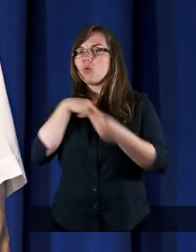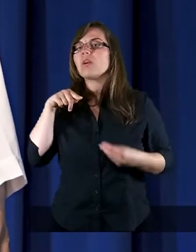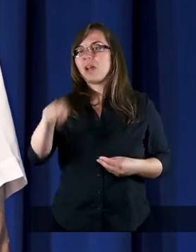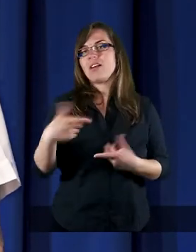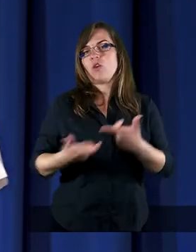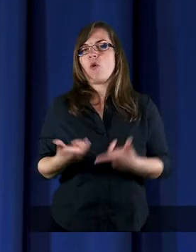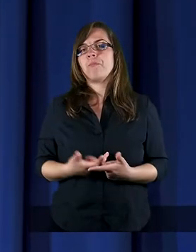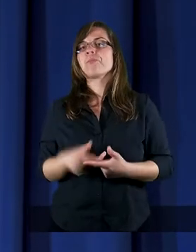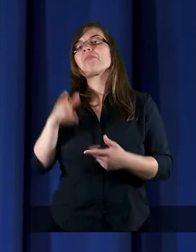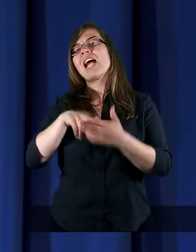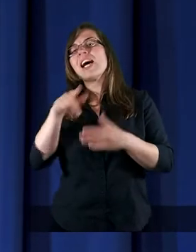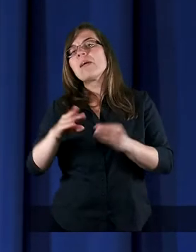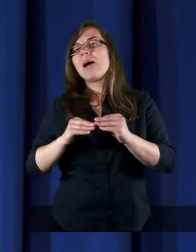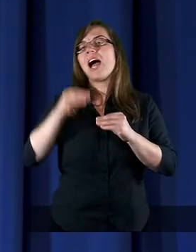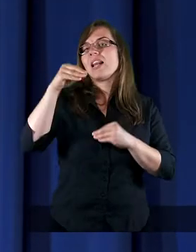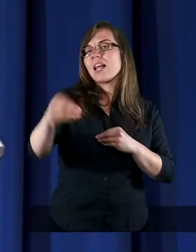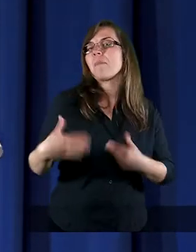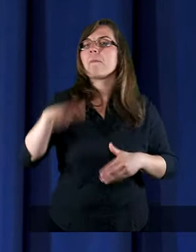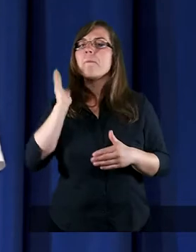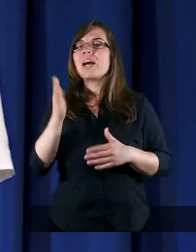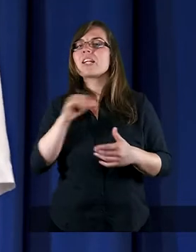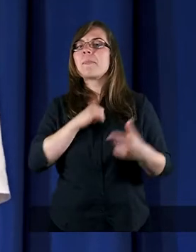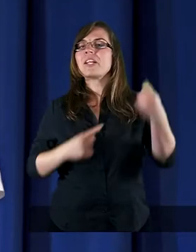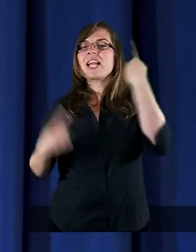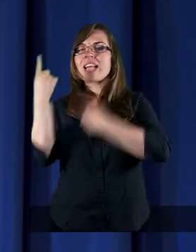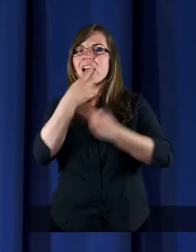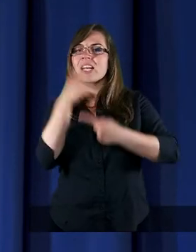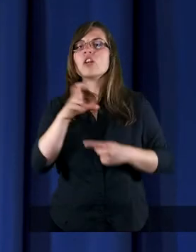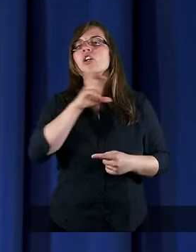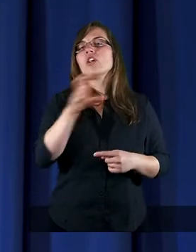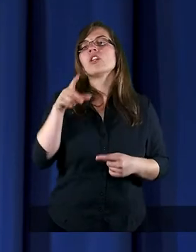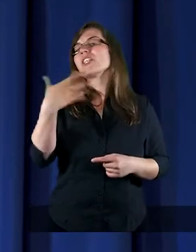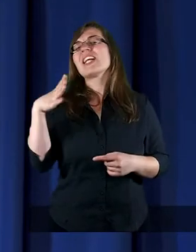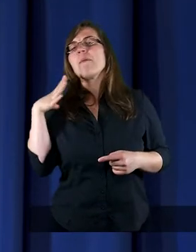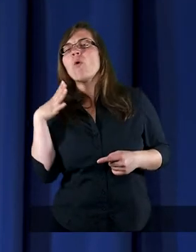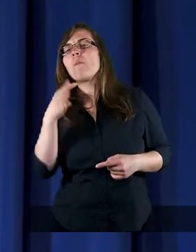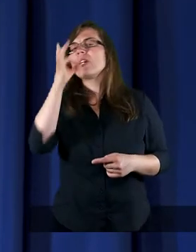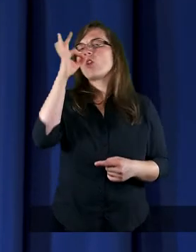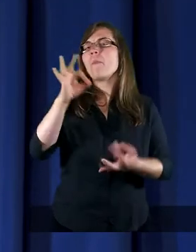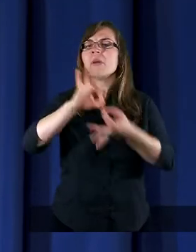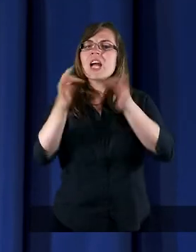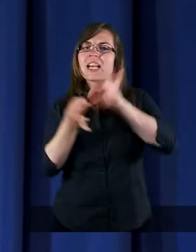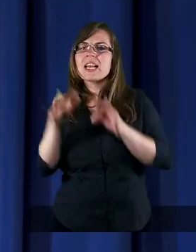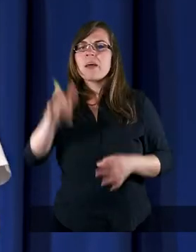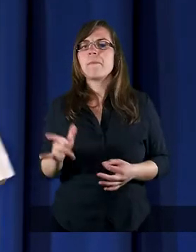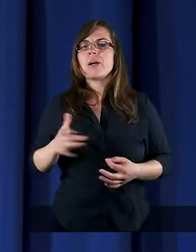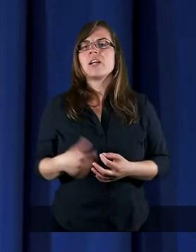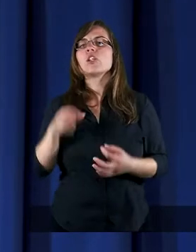Być może na tym etapie będziemy się zastanawiać, czy nie byłoby dobrze, gdyby